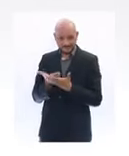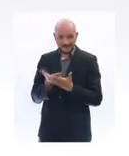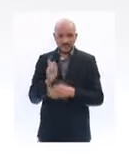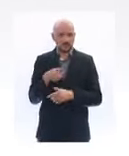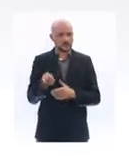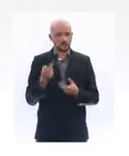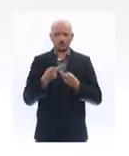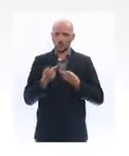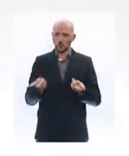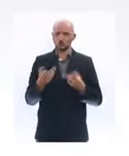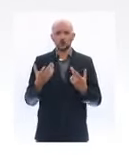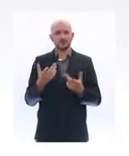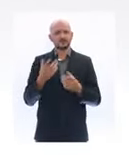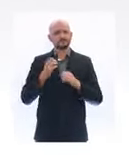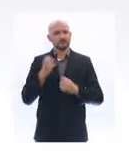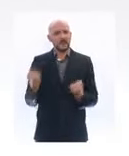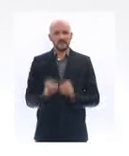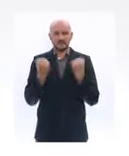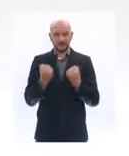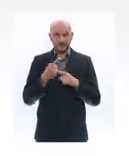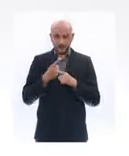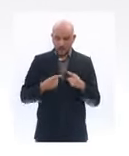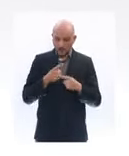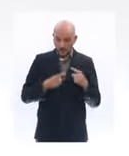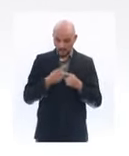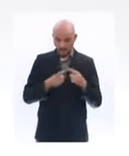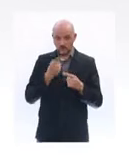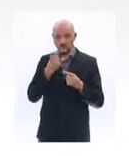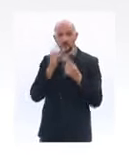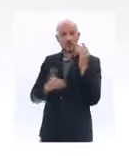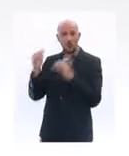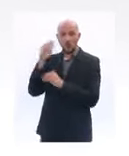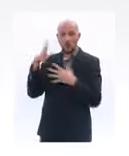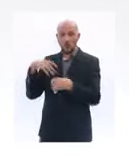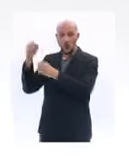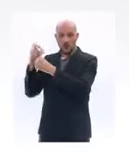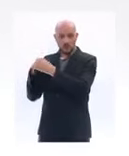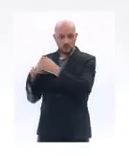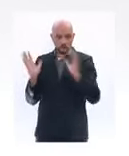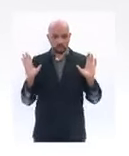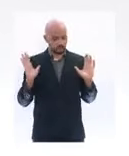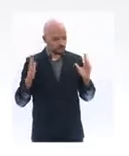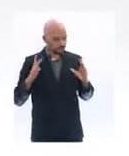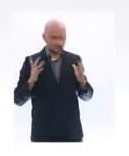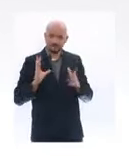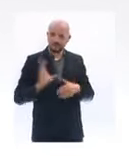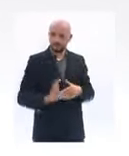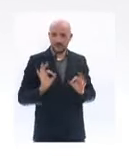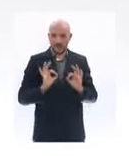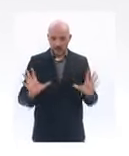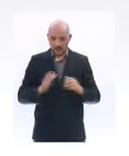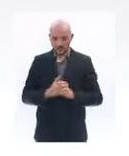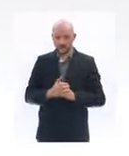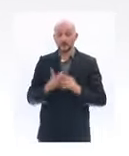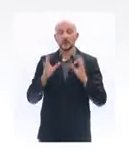partielle avec un reste à charge nul pour l'employeur. C'est par exemple le cas de tous les commerces de proximité. Pour les